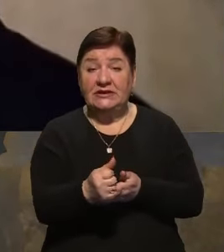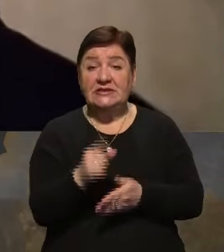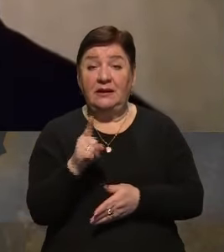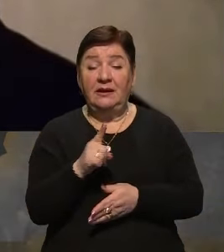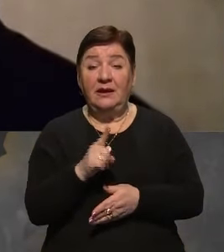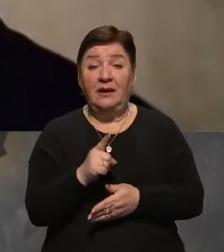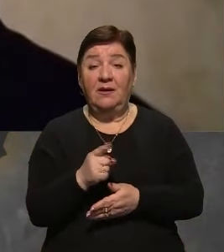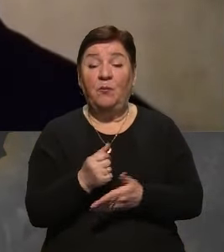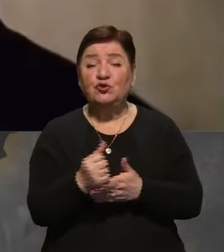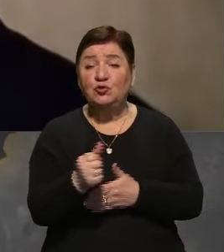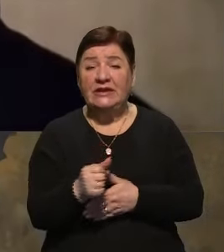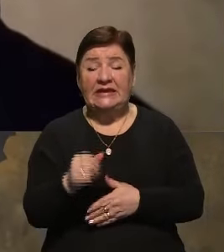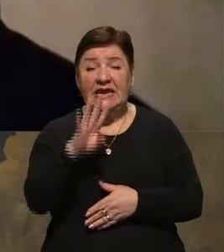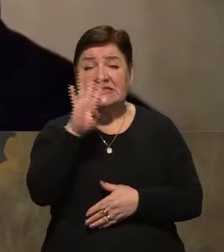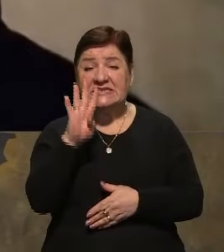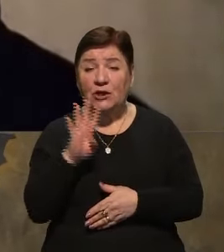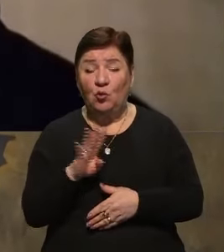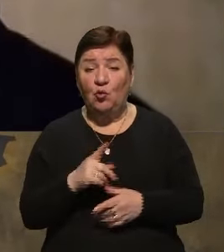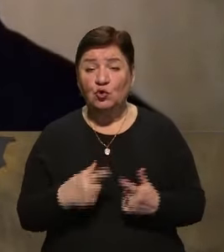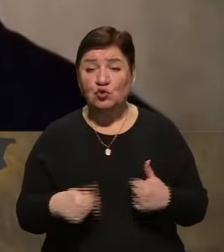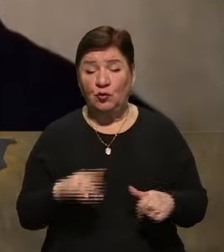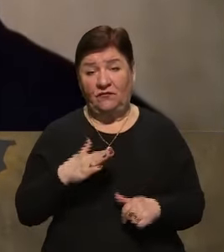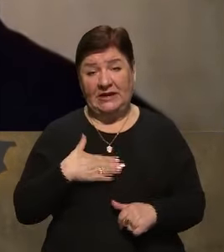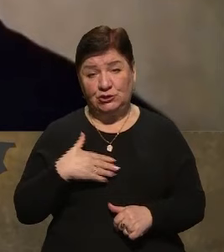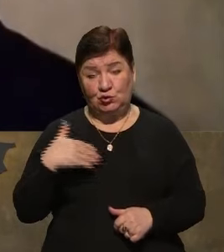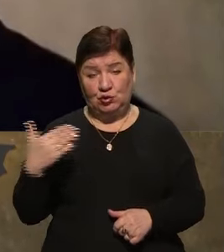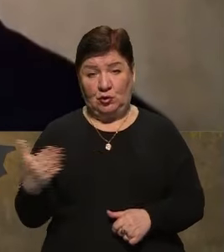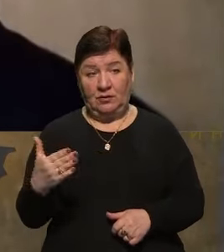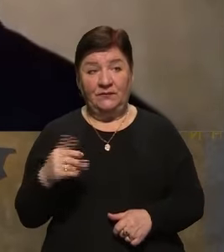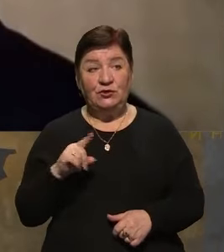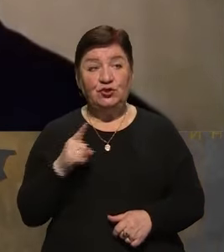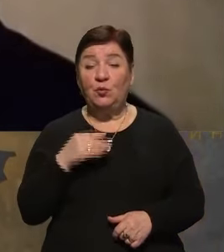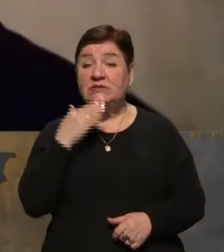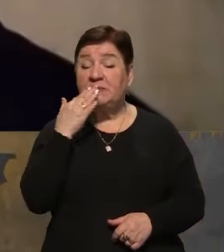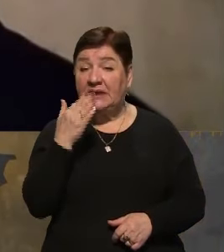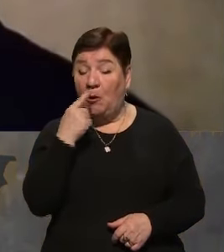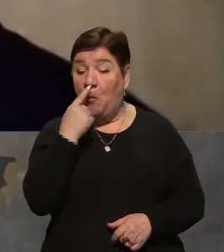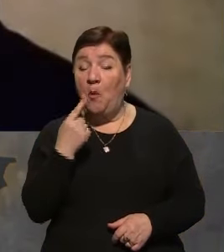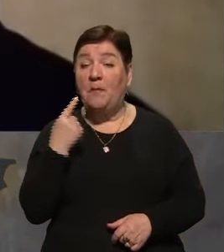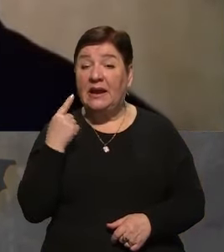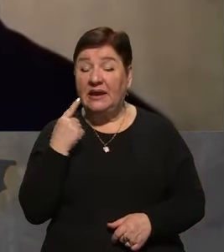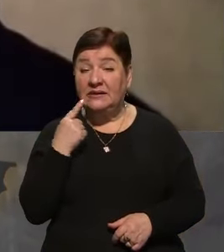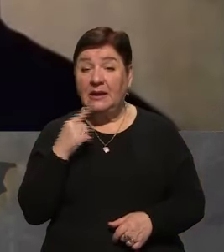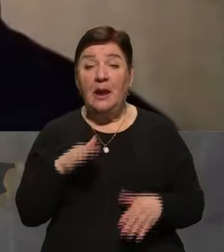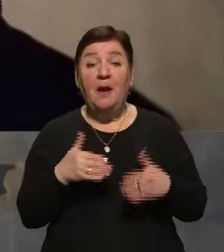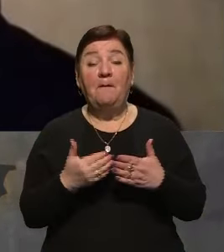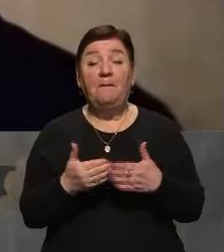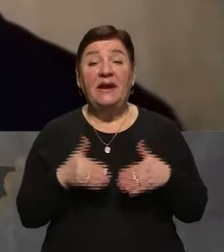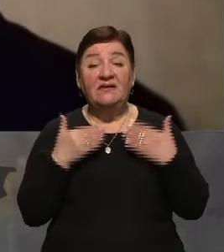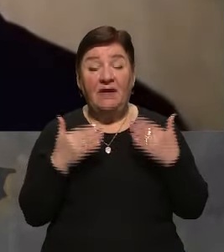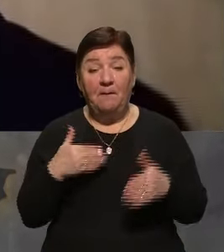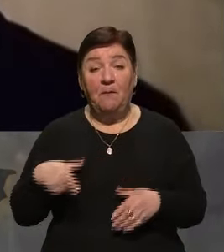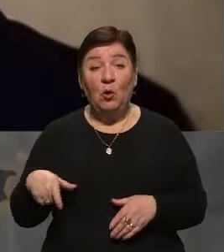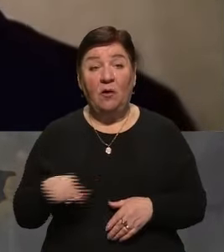посунути сіру зону в нашу сторону. Поясню, чому спитав, тому що попередній спікер перед вами, це полковник